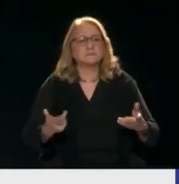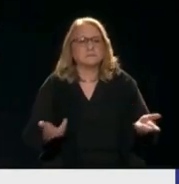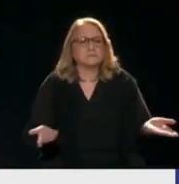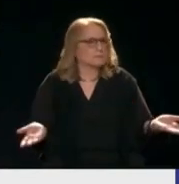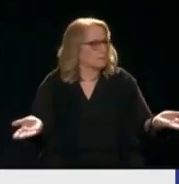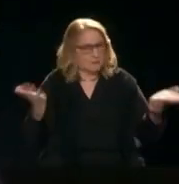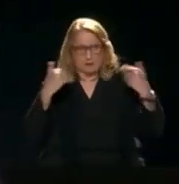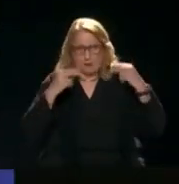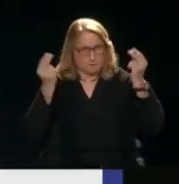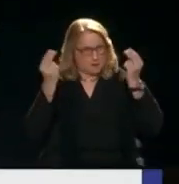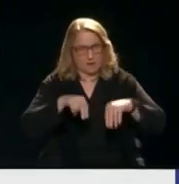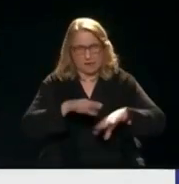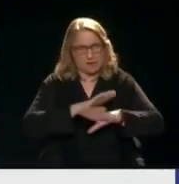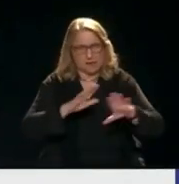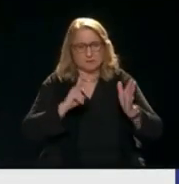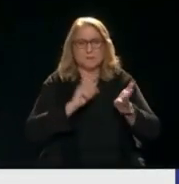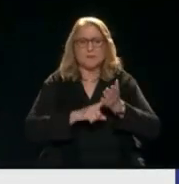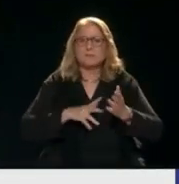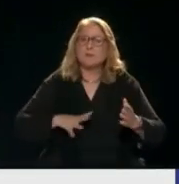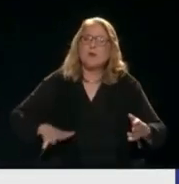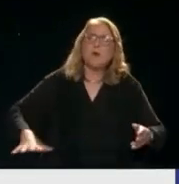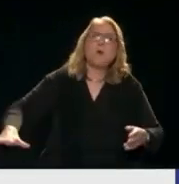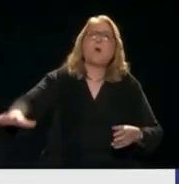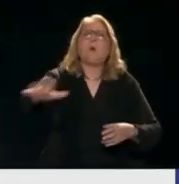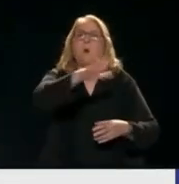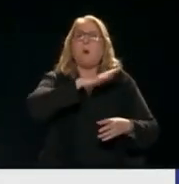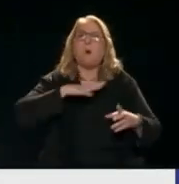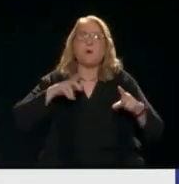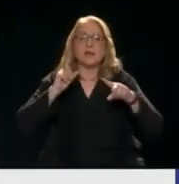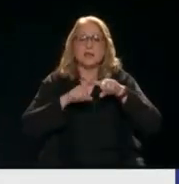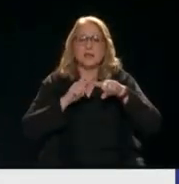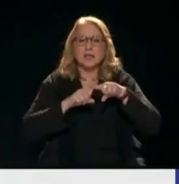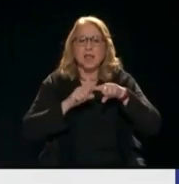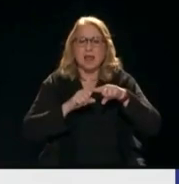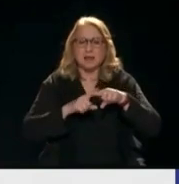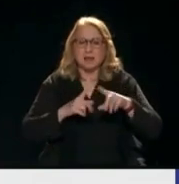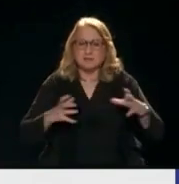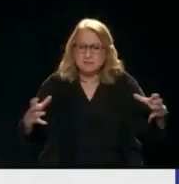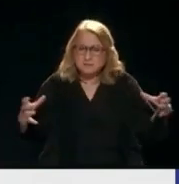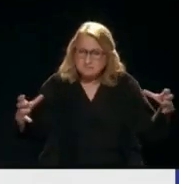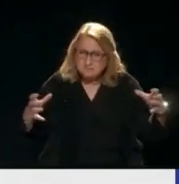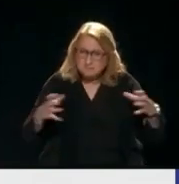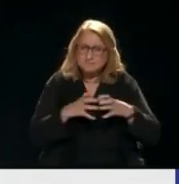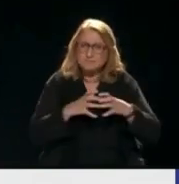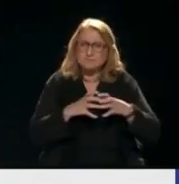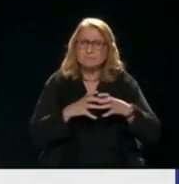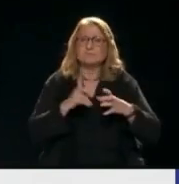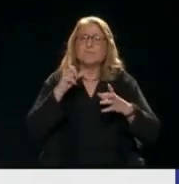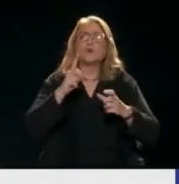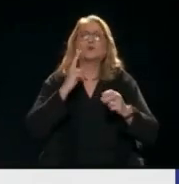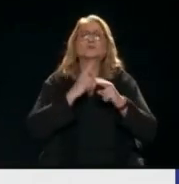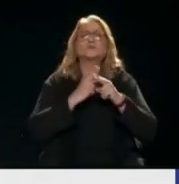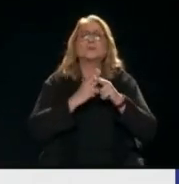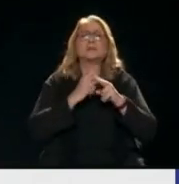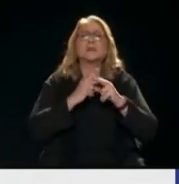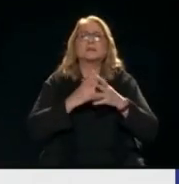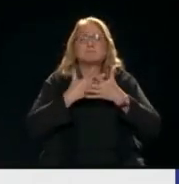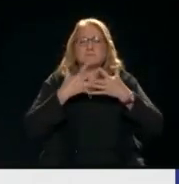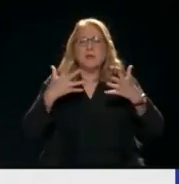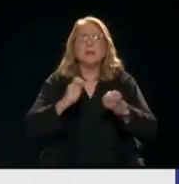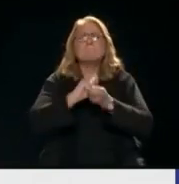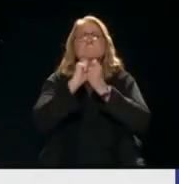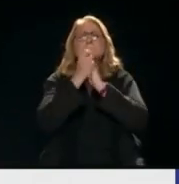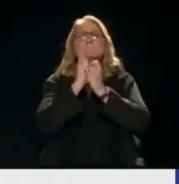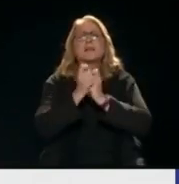πληθυσμός Και θα έλεγα ο ελληνάνθρωπος Μόνο για μια τεράστια μεταρρύθμιση Μπορεί να πάει Πέρα και μακρύτερα